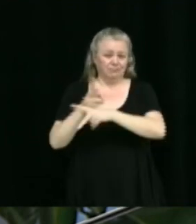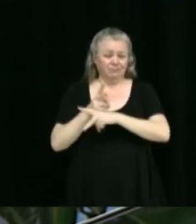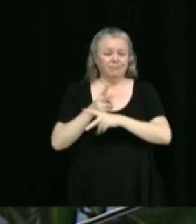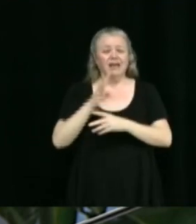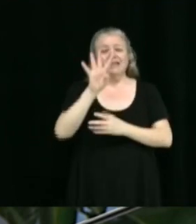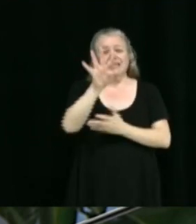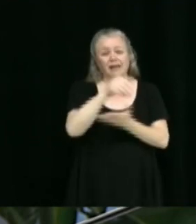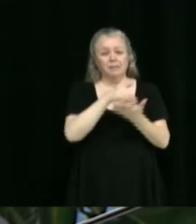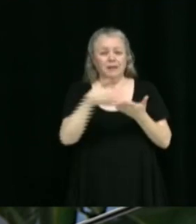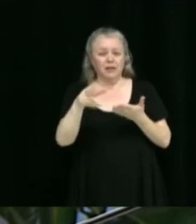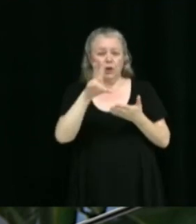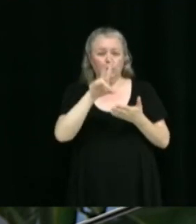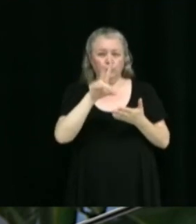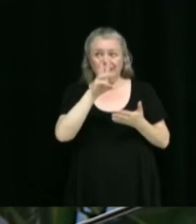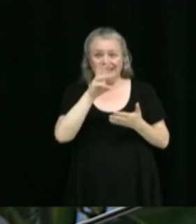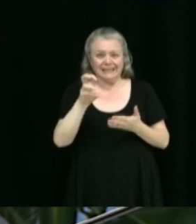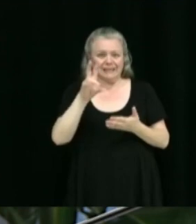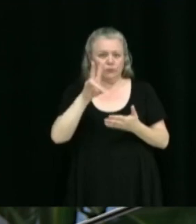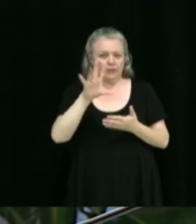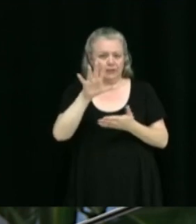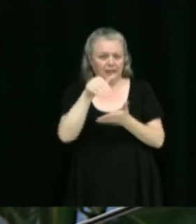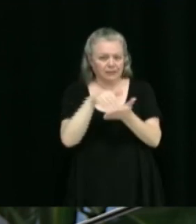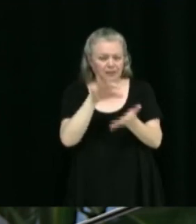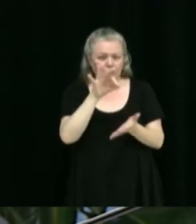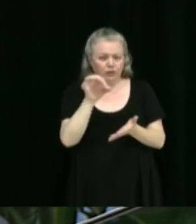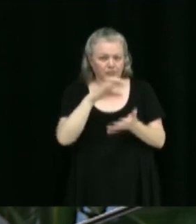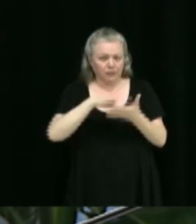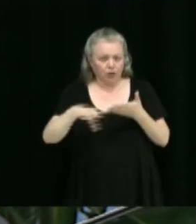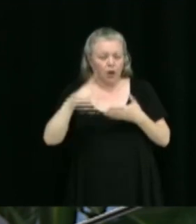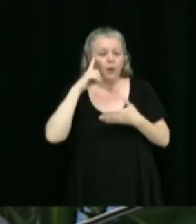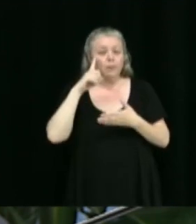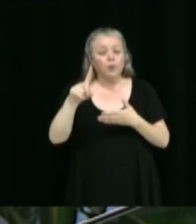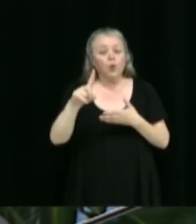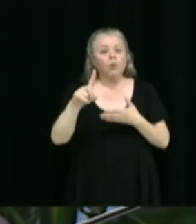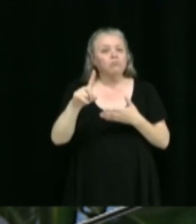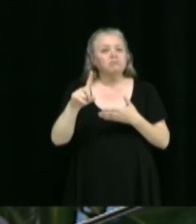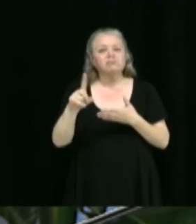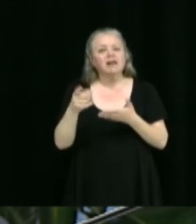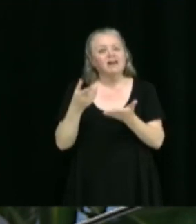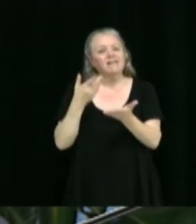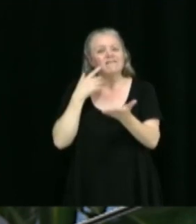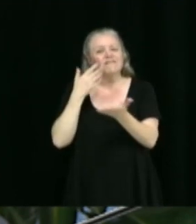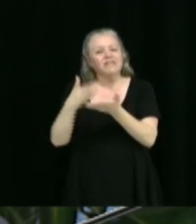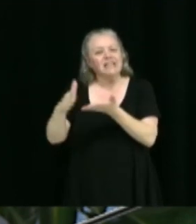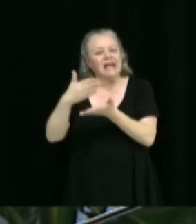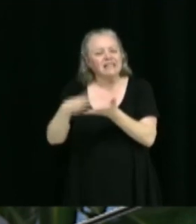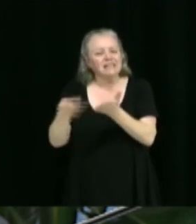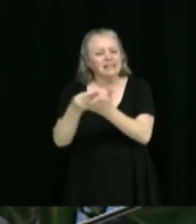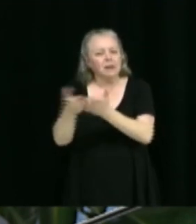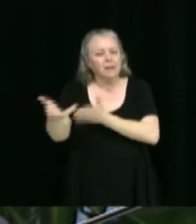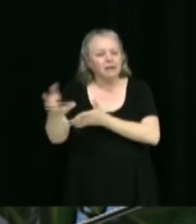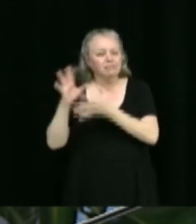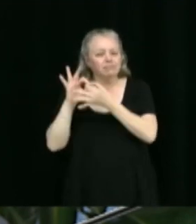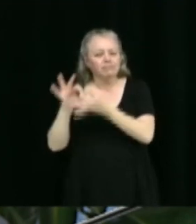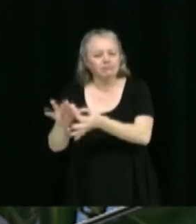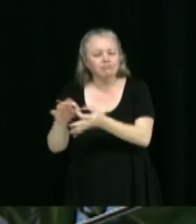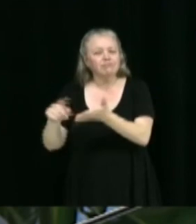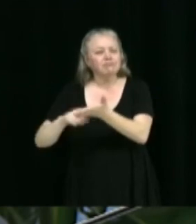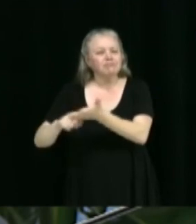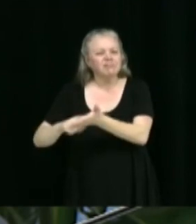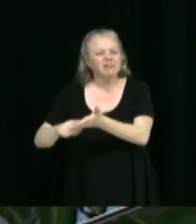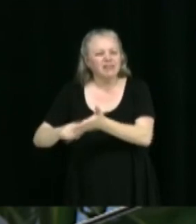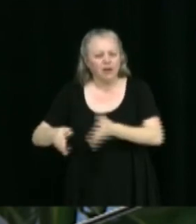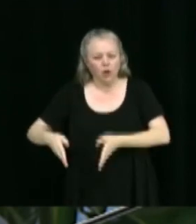,675,900 $ en vue de financer des dépenses dans le cadre de l'exécution des travaux de réfection de